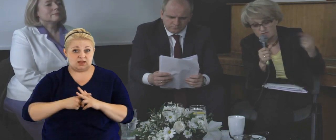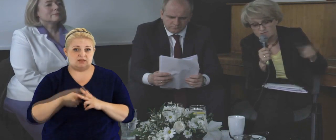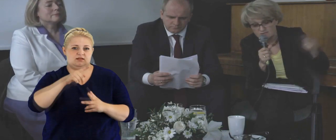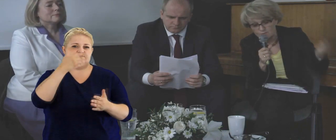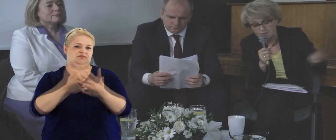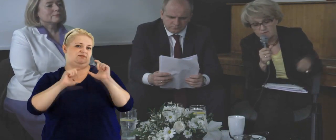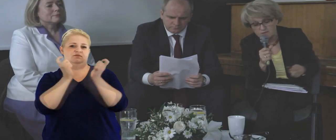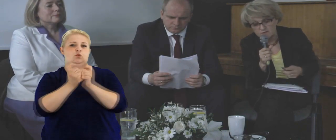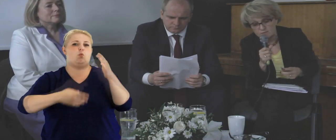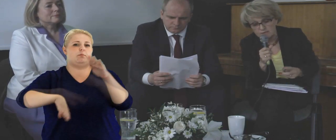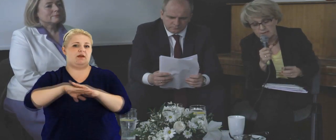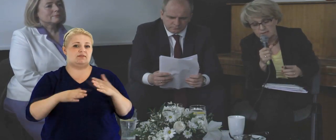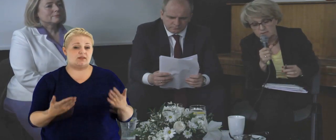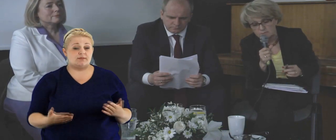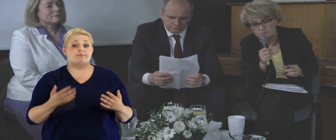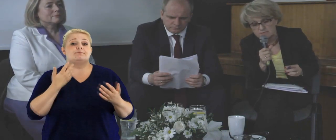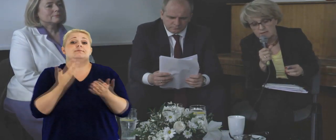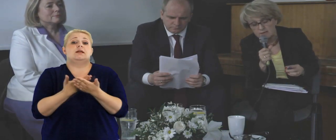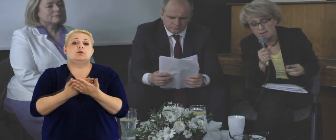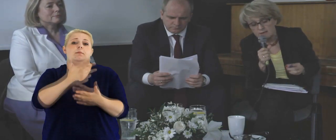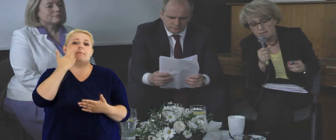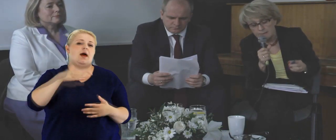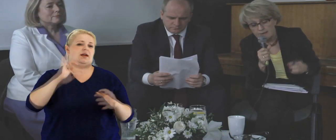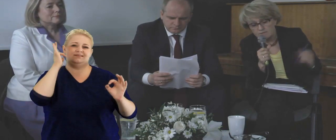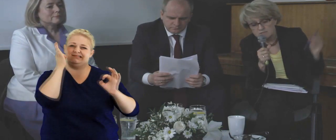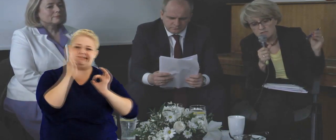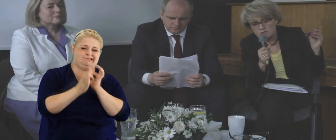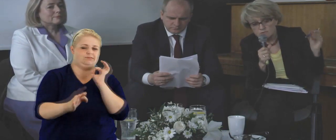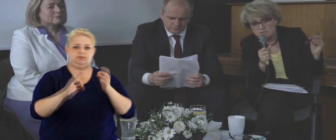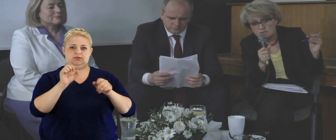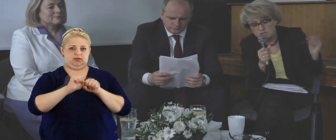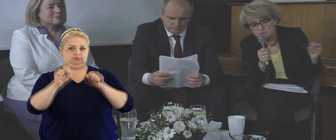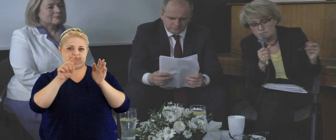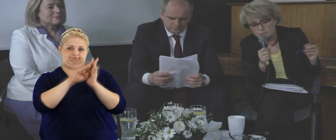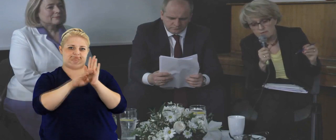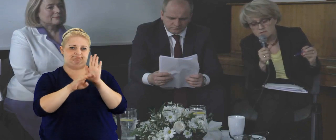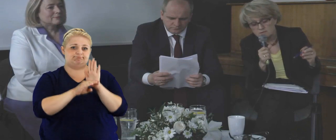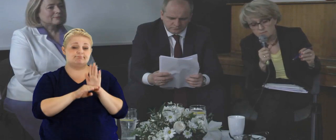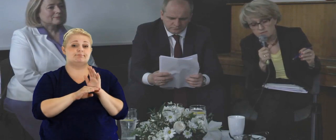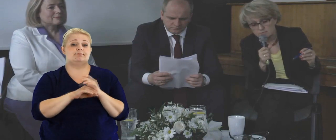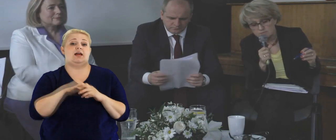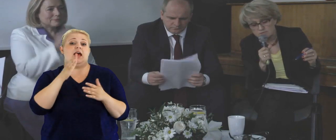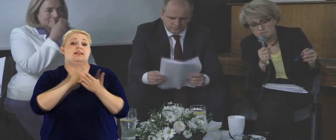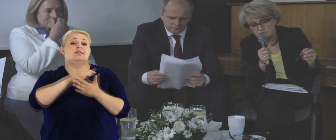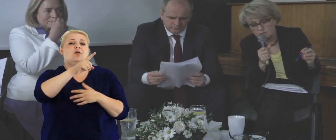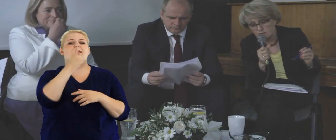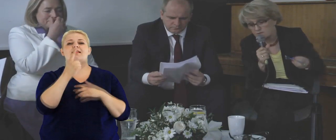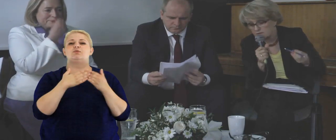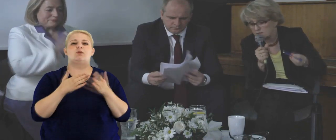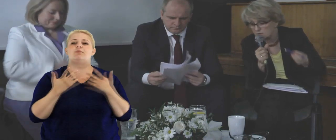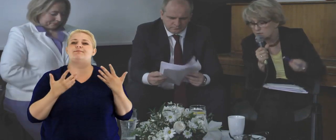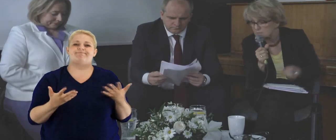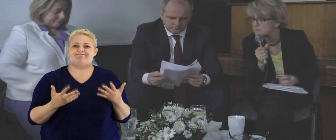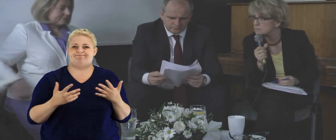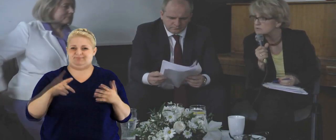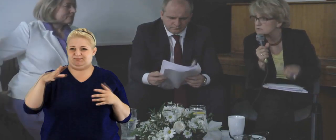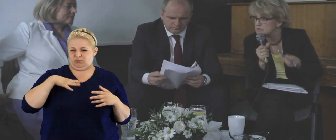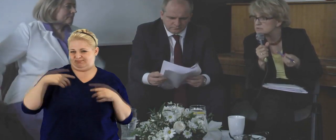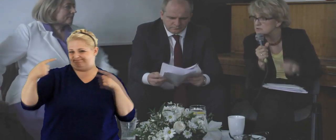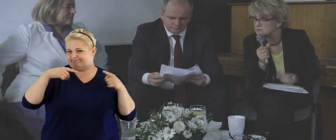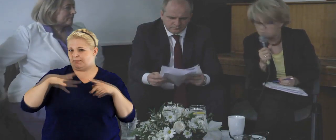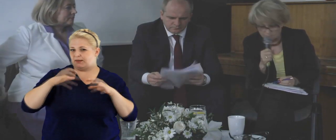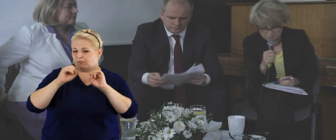rejestrze, to traci wszystkie uprawnienia, które legalny lobbysta ma, więc to wszystko jest już bardzo, bardzo precyzyjnie uregulowane, tylko tą jedną